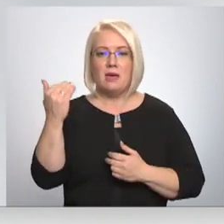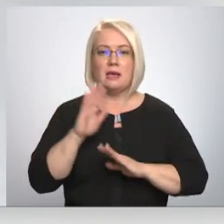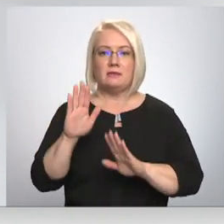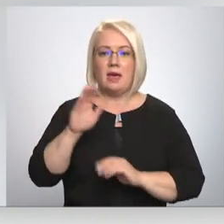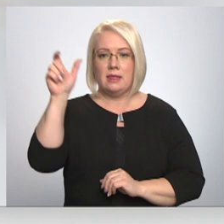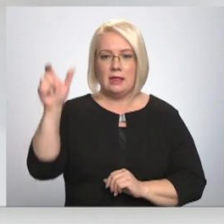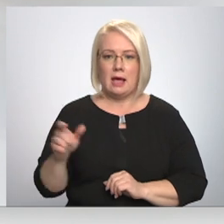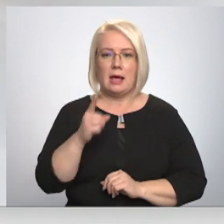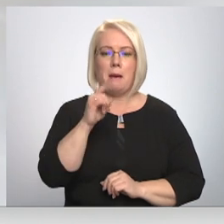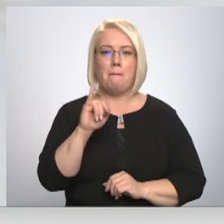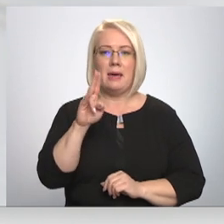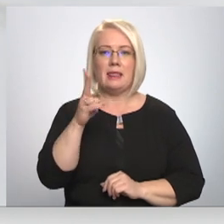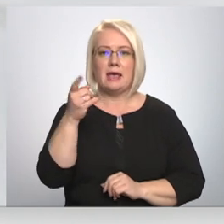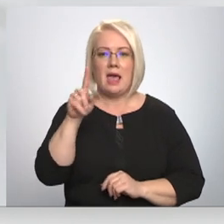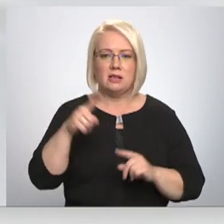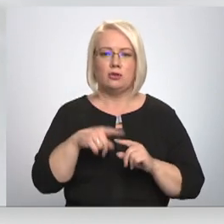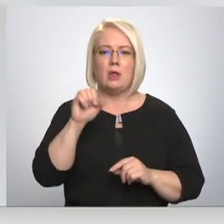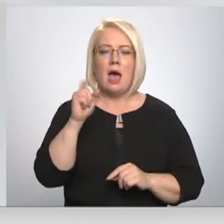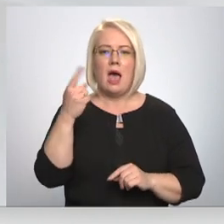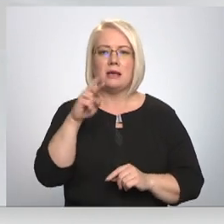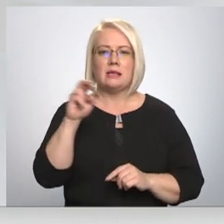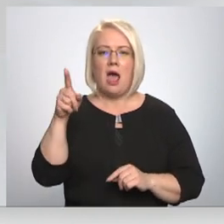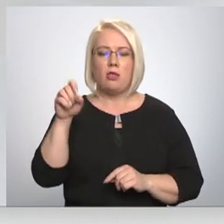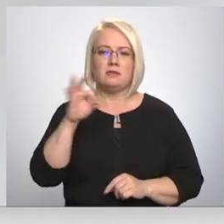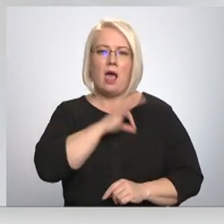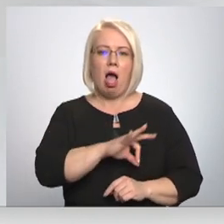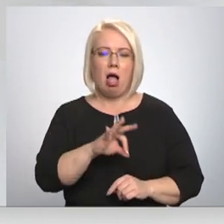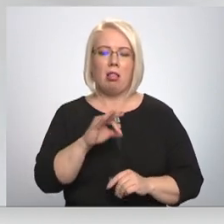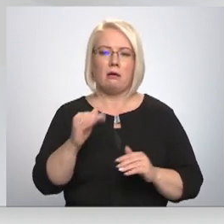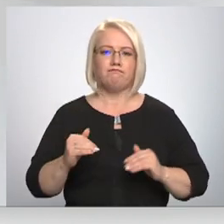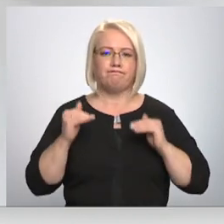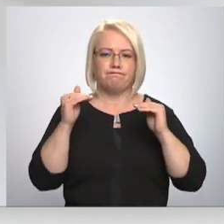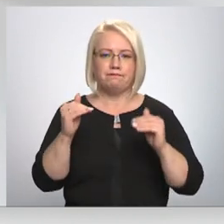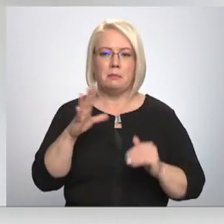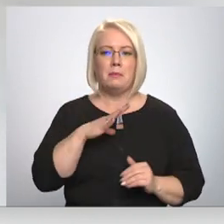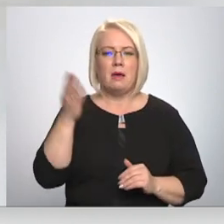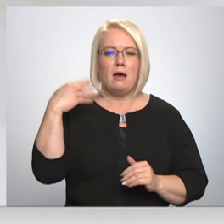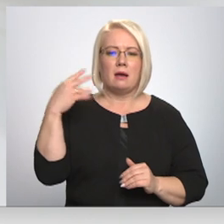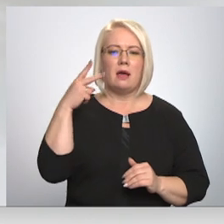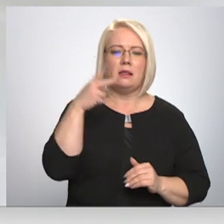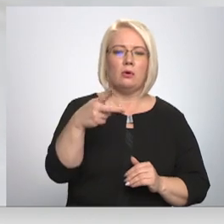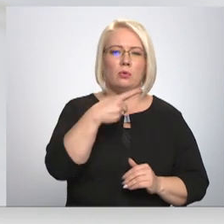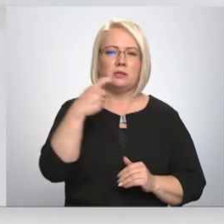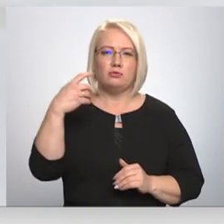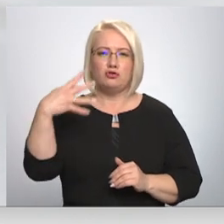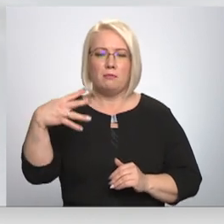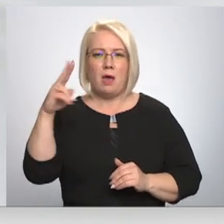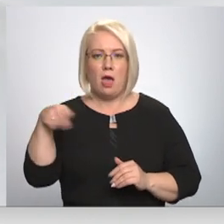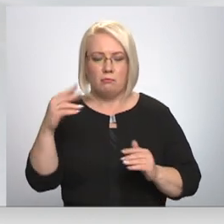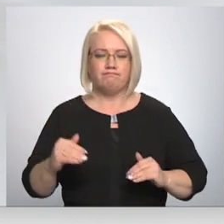Aldim Pinkenam un Andim Astrātovam atalgojums pieaugs no 2140 eiro līdz